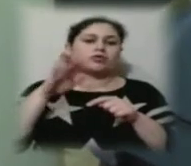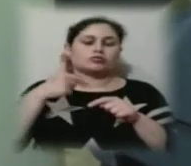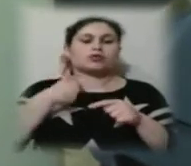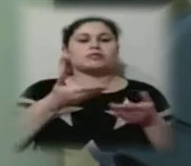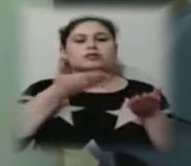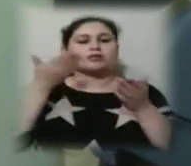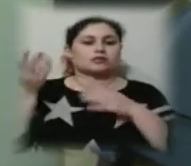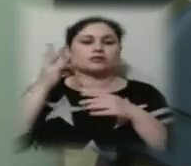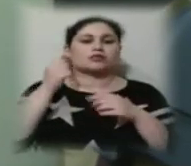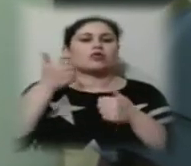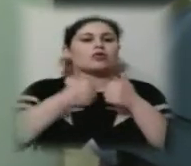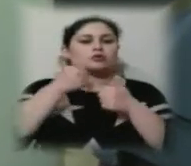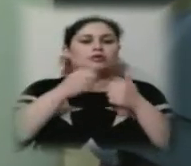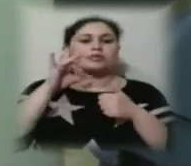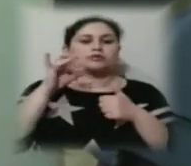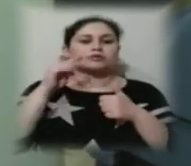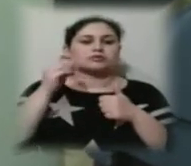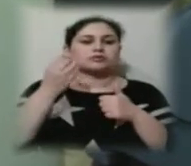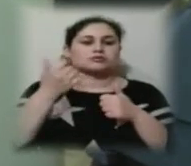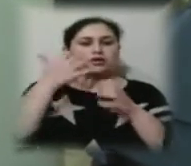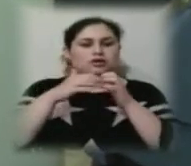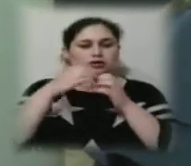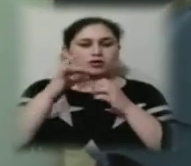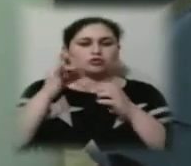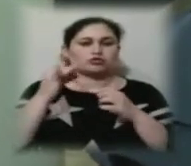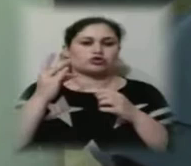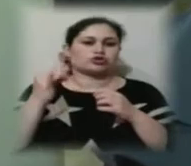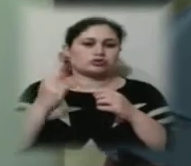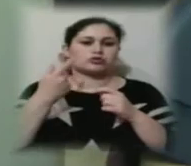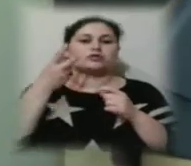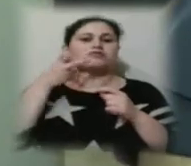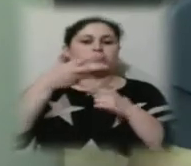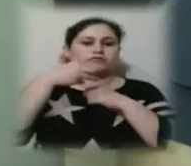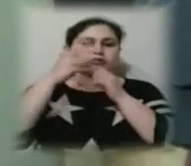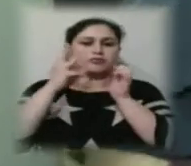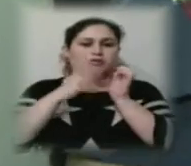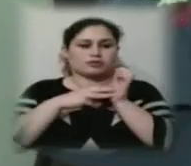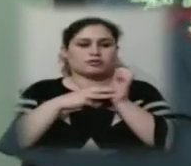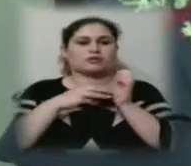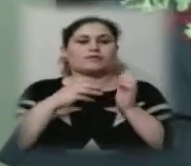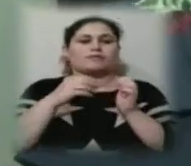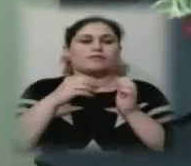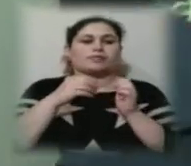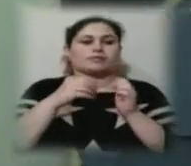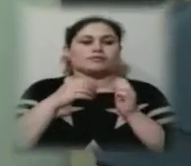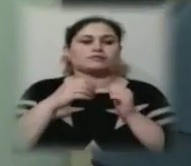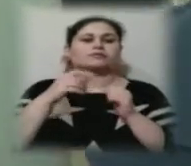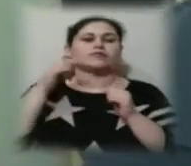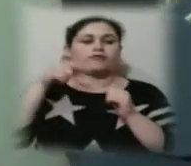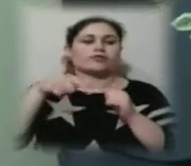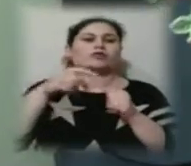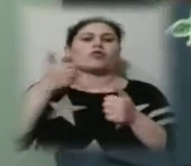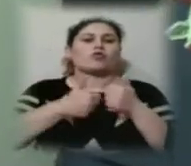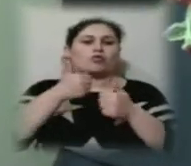конкурс принцеса Херсонщини 2018. І в цьому конкурсі він проводився в